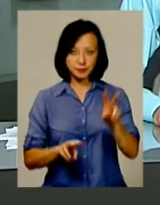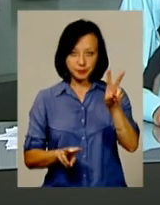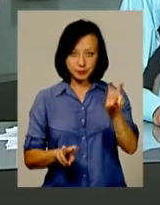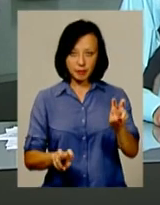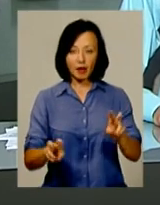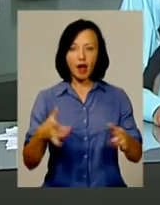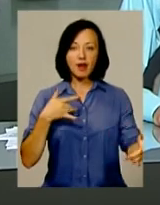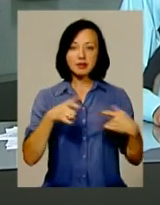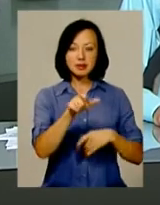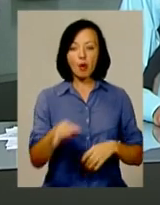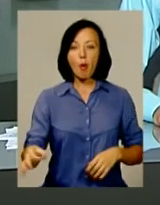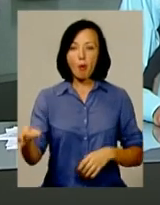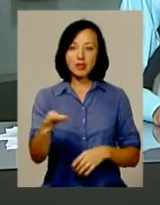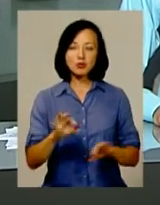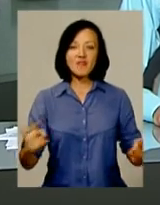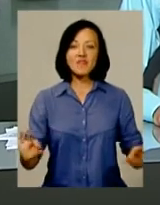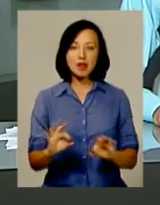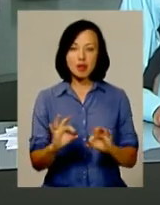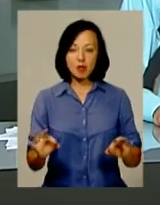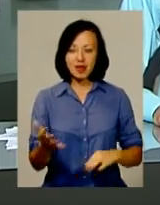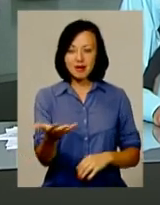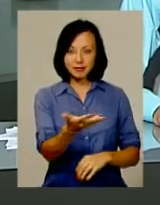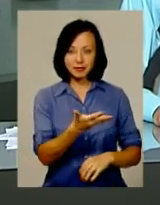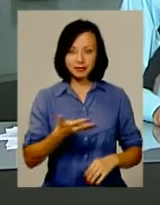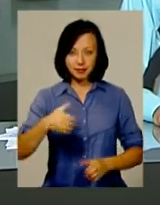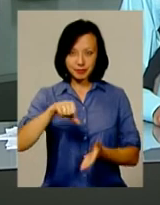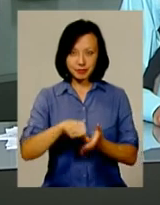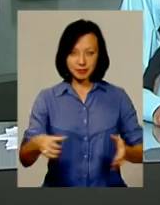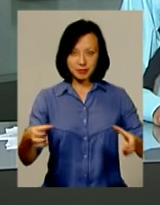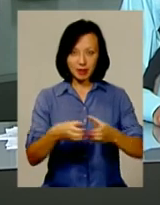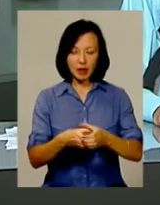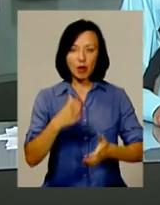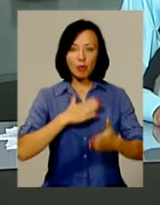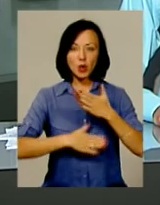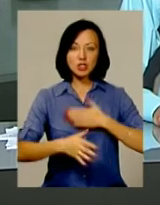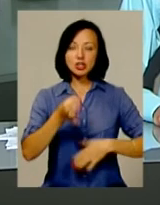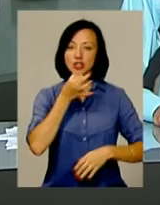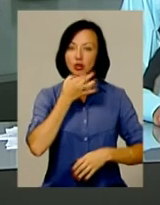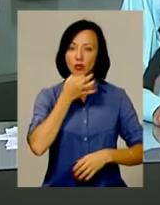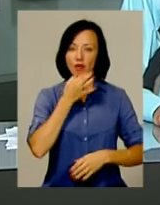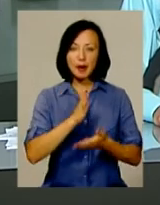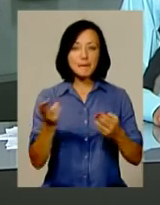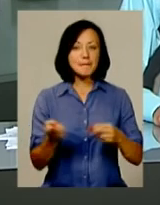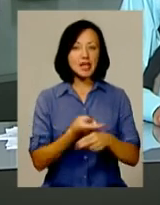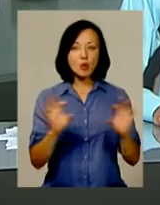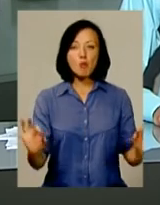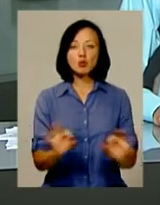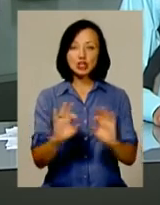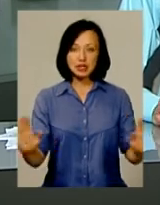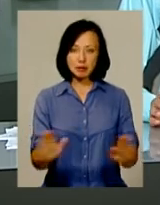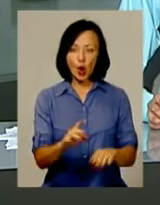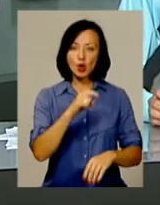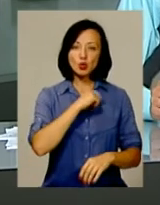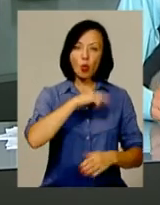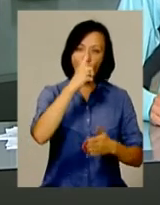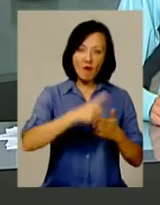філармонії. Квінтети з назвою «Мікст», а це три тенори, баритон і бас потішили шанувальників акапельного співу. Духовна музика,